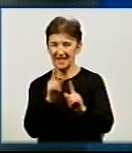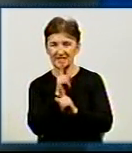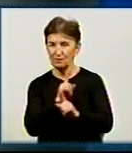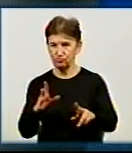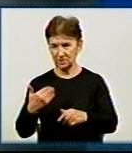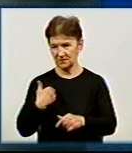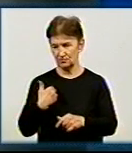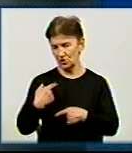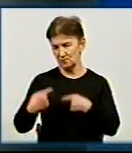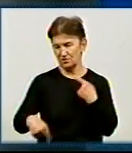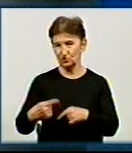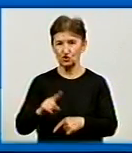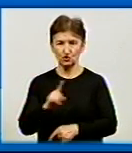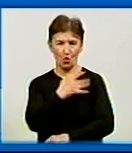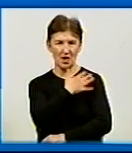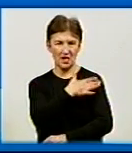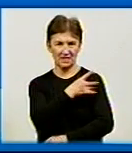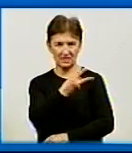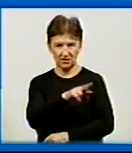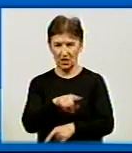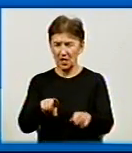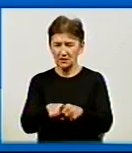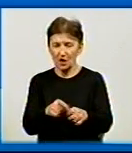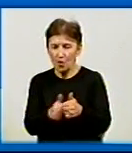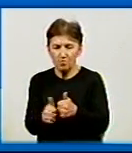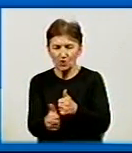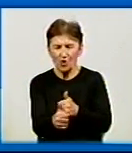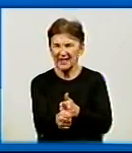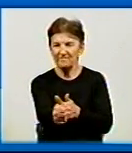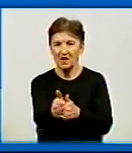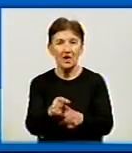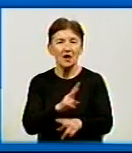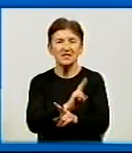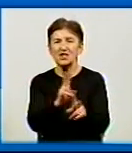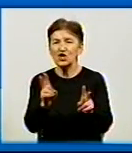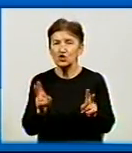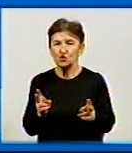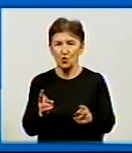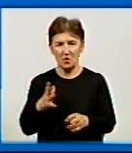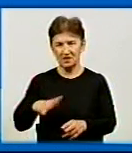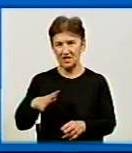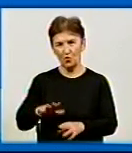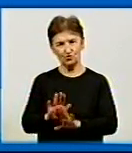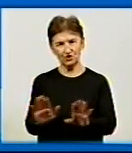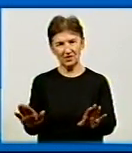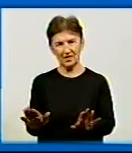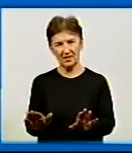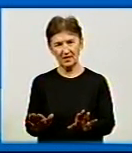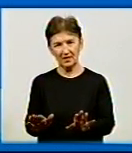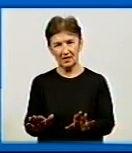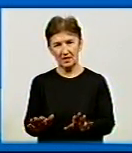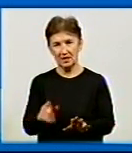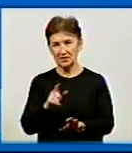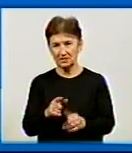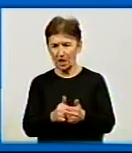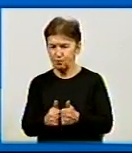сперечатися в тому, що Олександрія зробила такий прорив, якого не було до цього. І ніхто цього не очікував. Це прорив якісний,